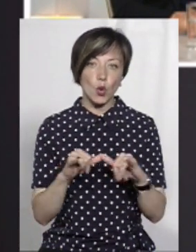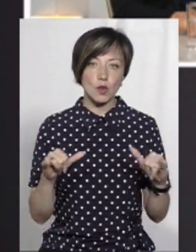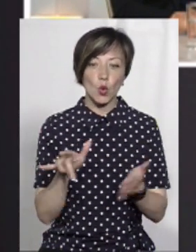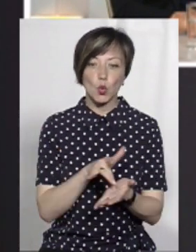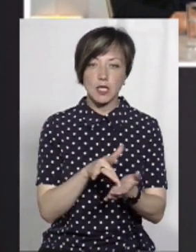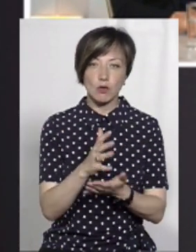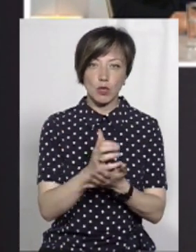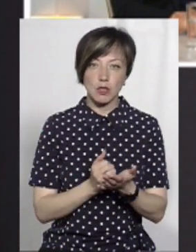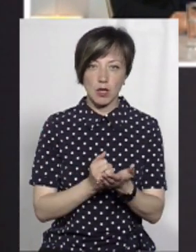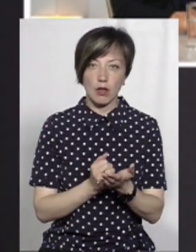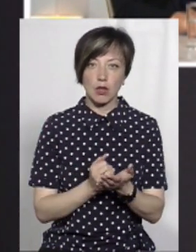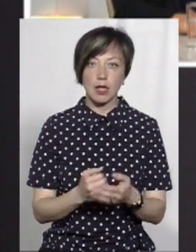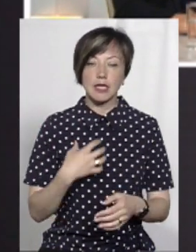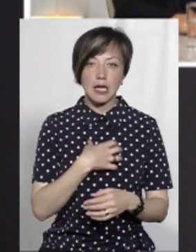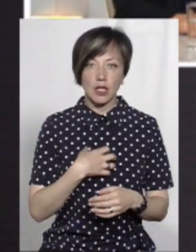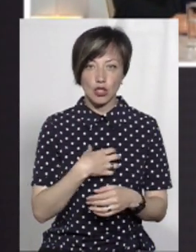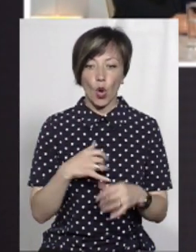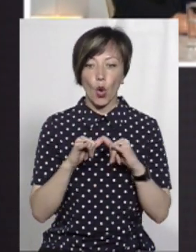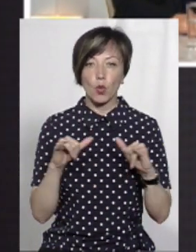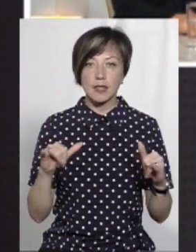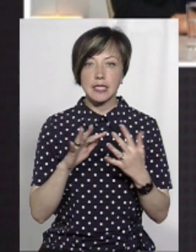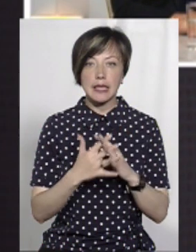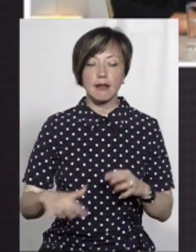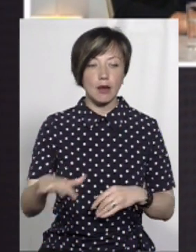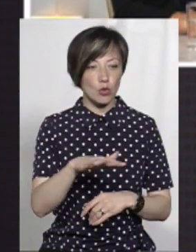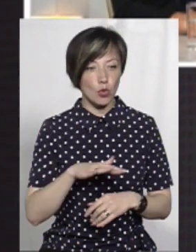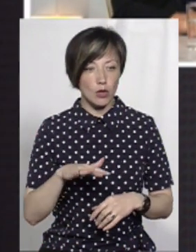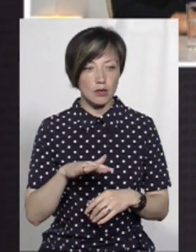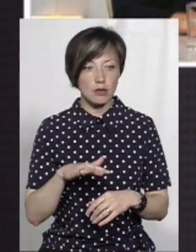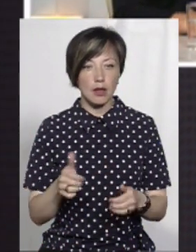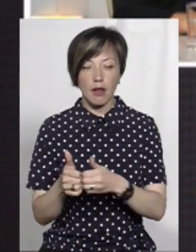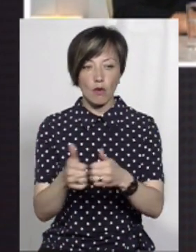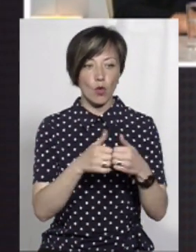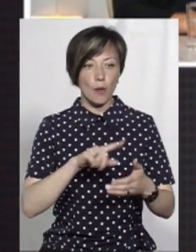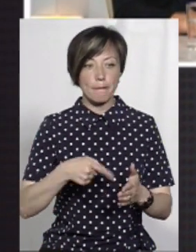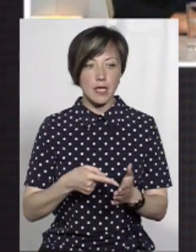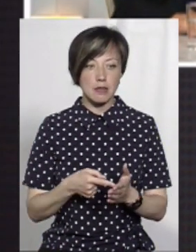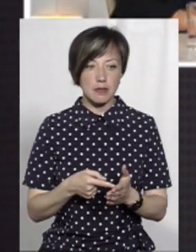потенціалу у нас цілий, стратегічний. Розвиток сільських територій навколо міст.